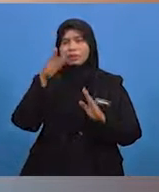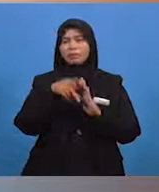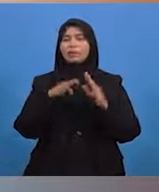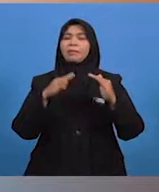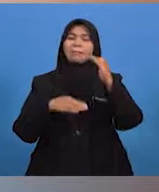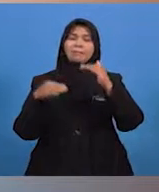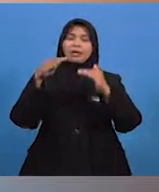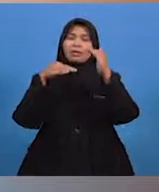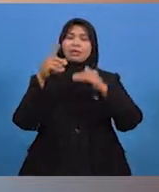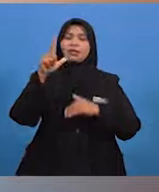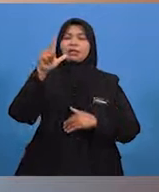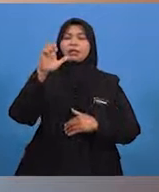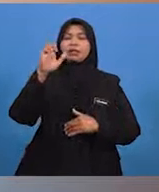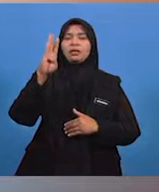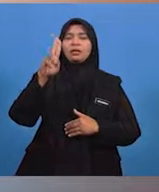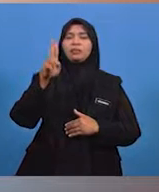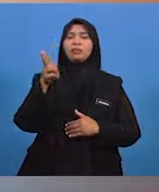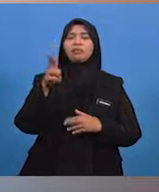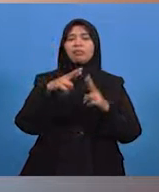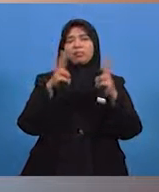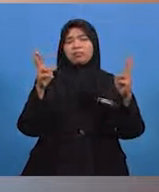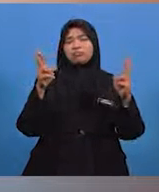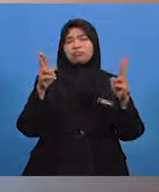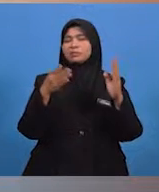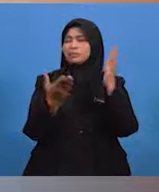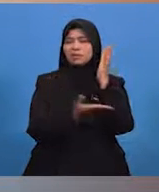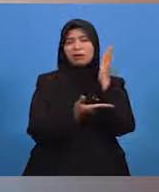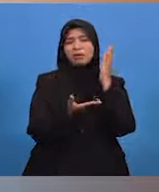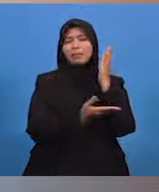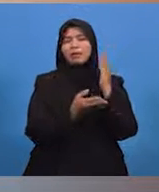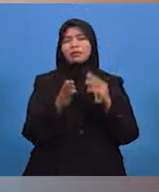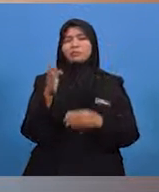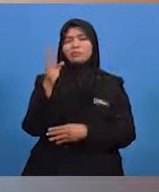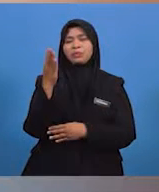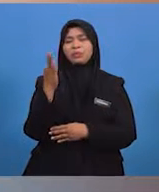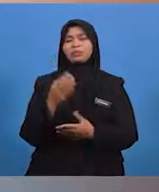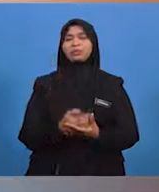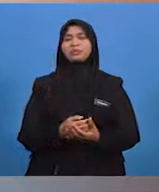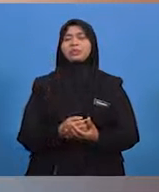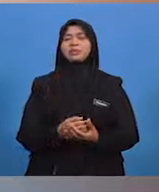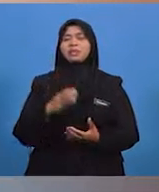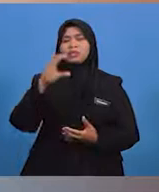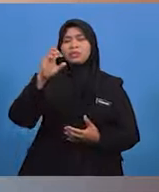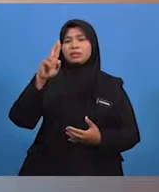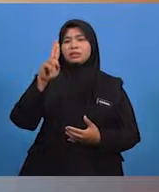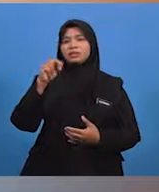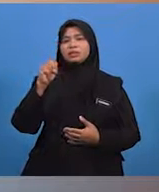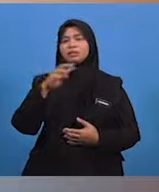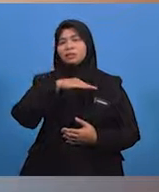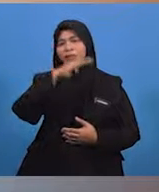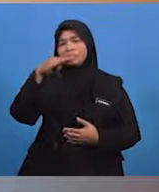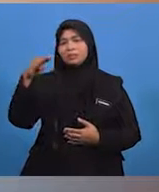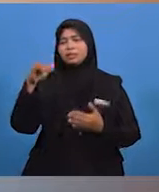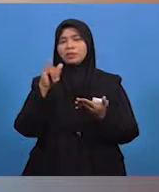pembinaan leboraya memerlukan penerbangan pokok serta peneresan cerun. Cerun-cerun bukit tersebut